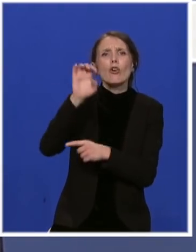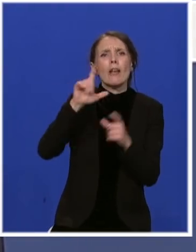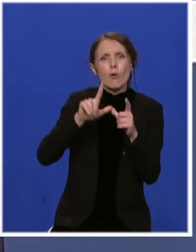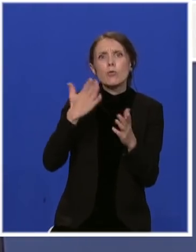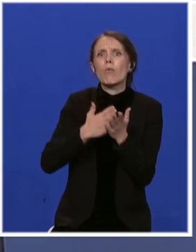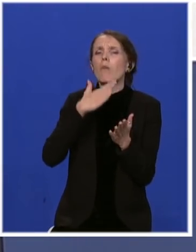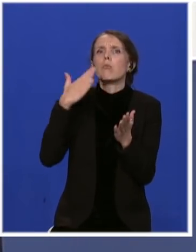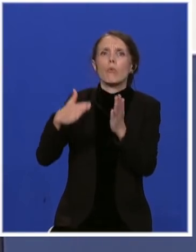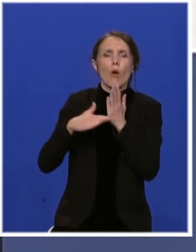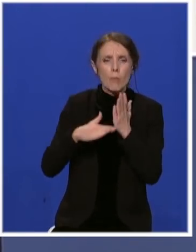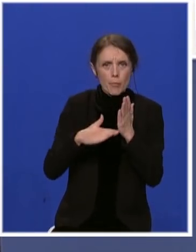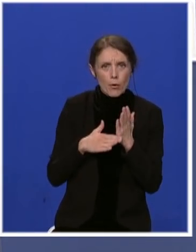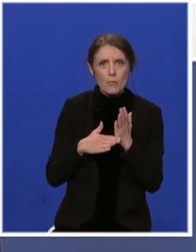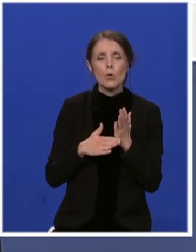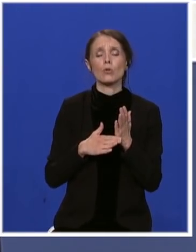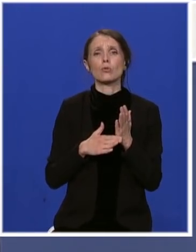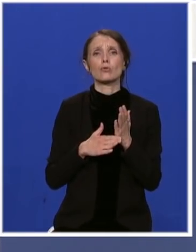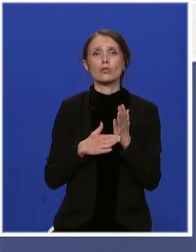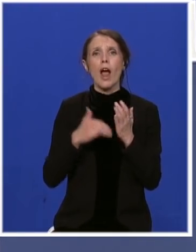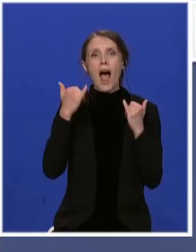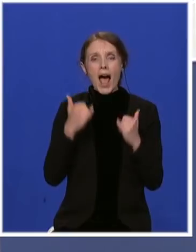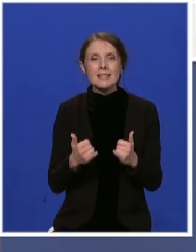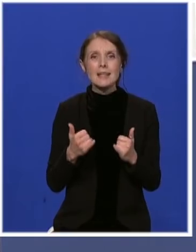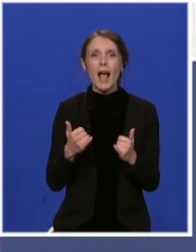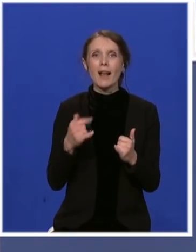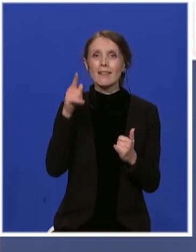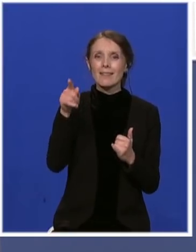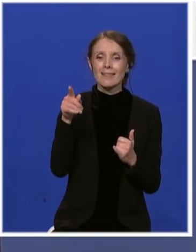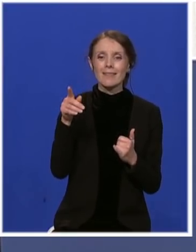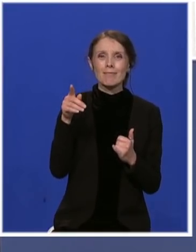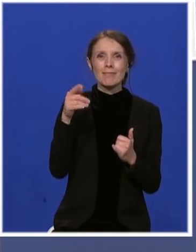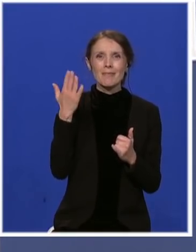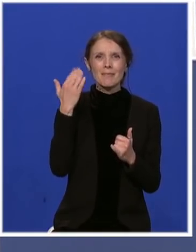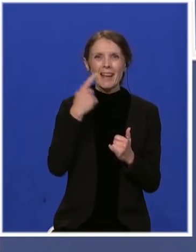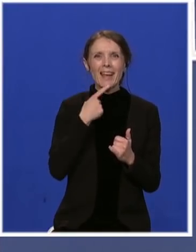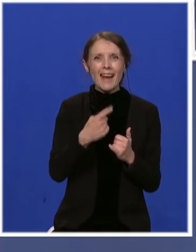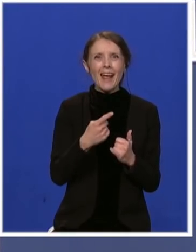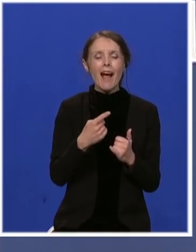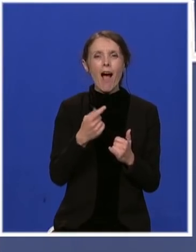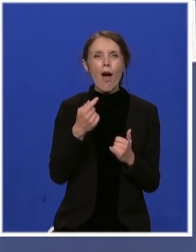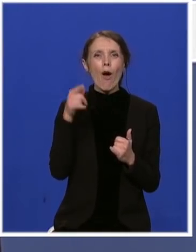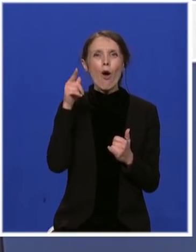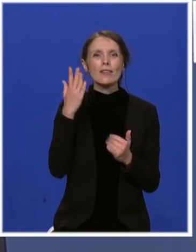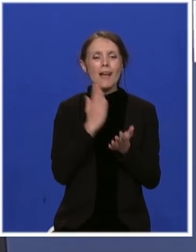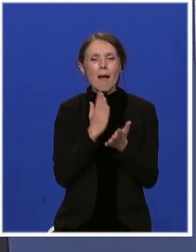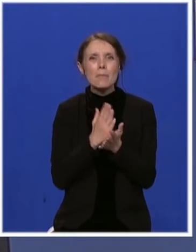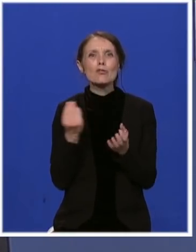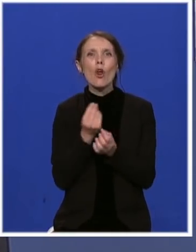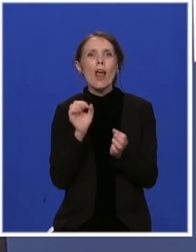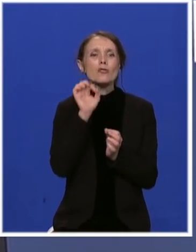rekao bih zagulicali tu nadu šta sve možemo da očekujemo